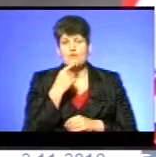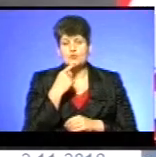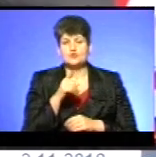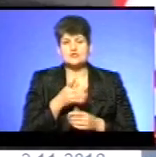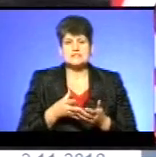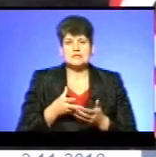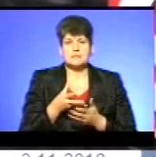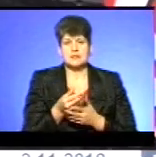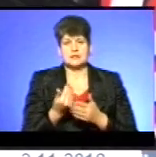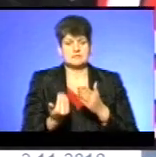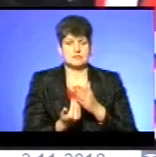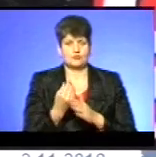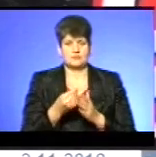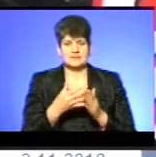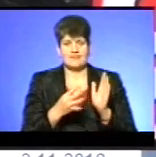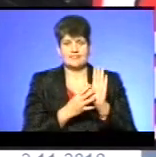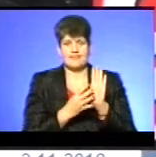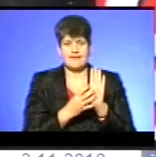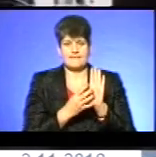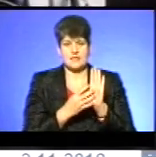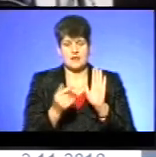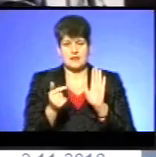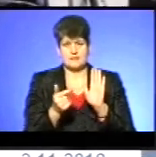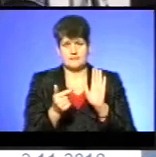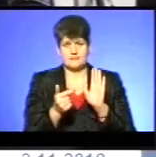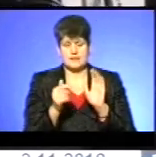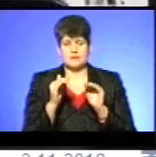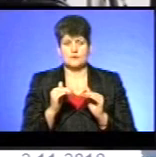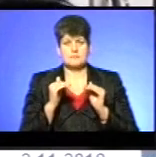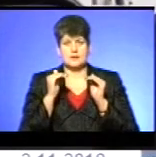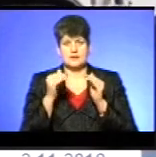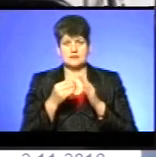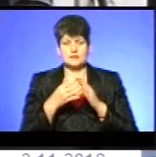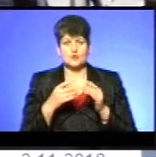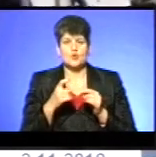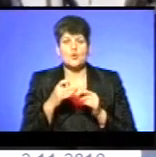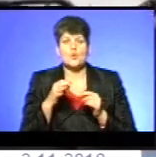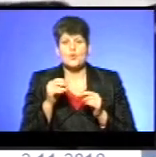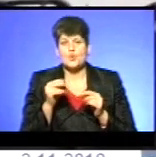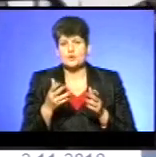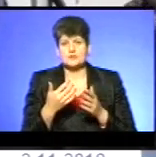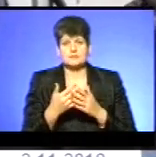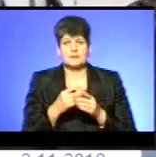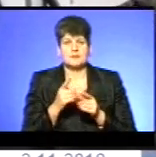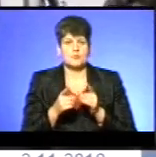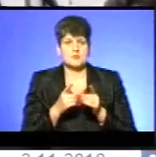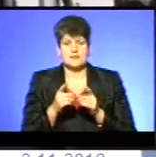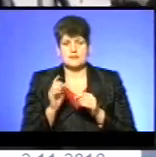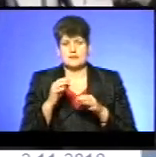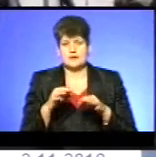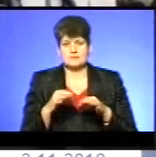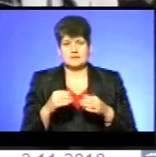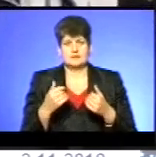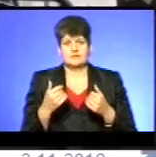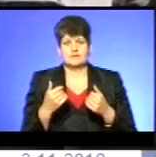готівкою за приїзд за новим тарифом 9 гривень. Якщо б піднявся тарифи, хоча б міняють транспорт, тому що є